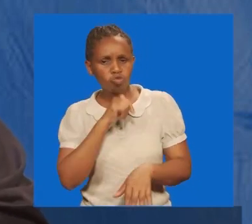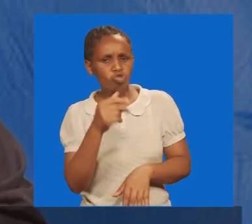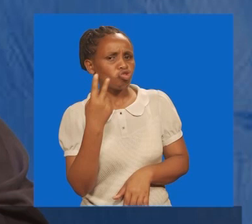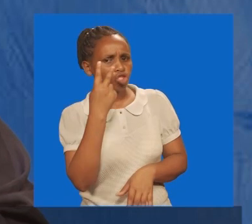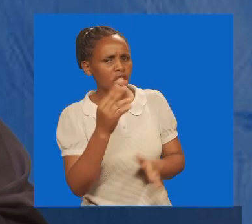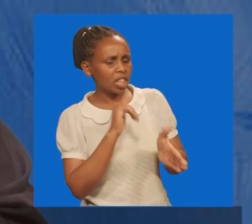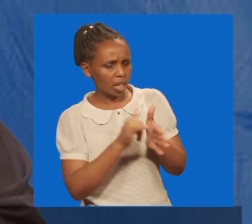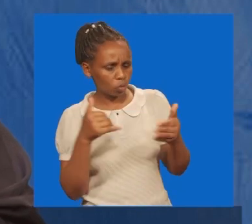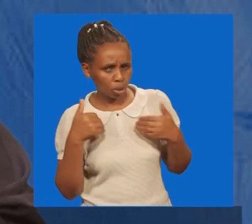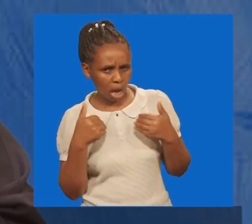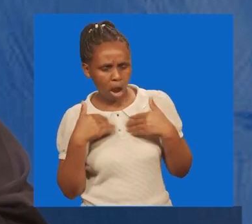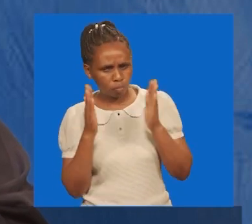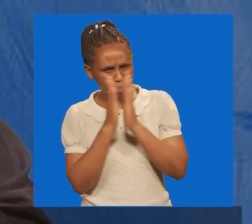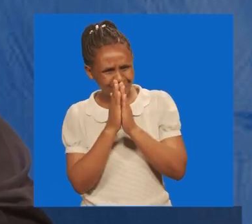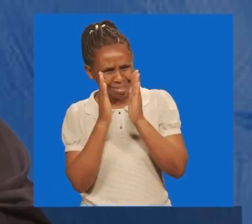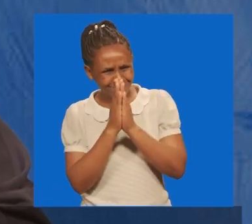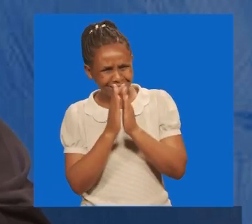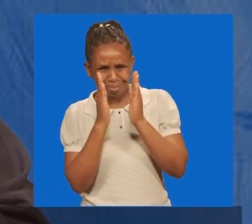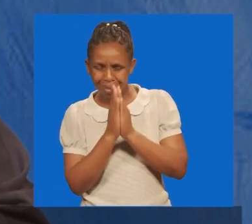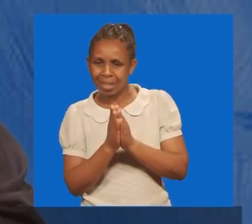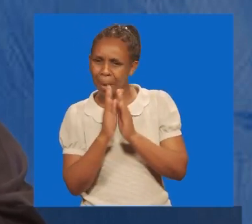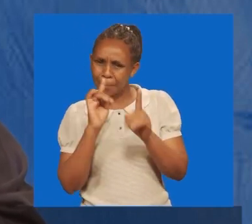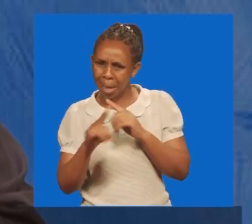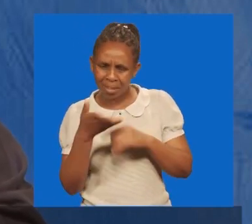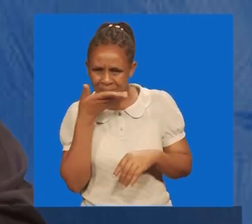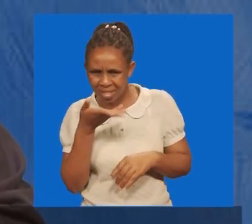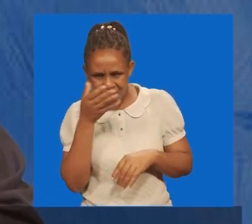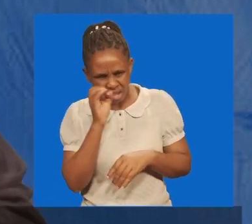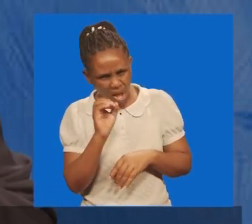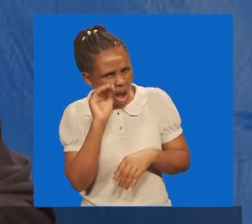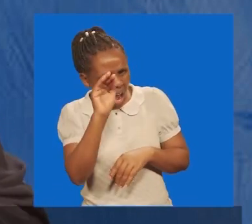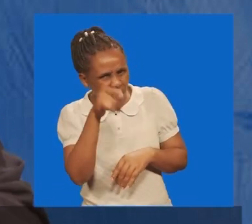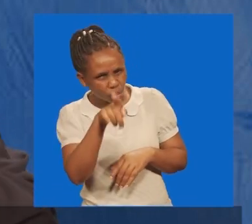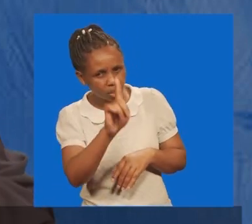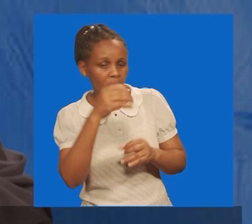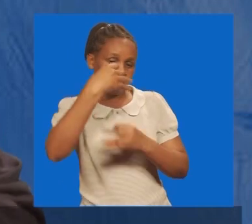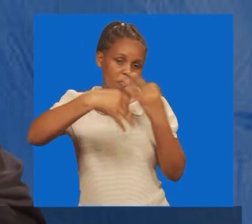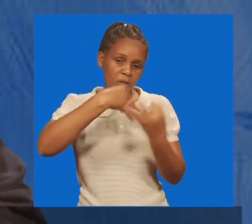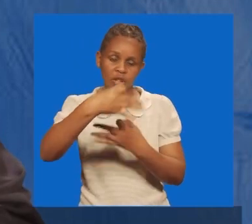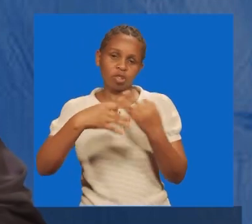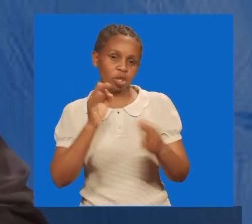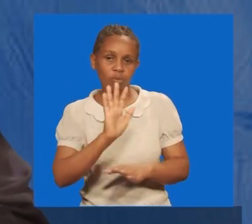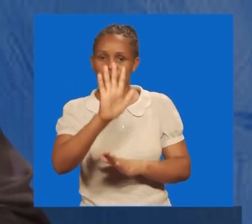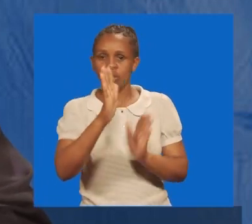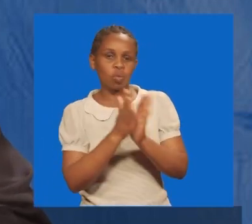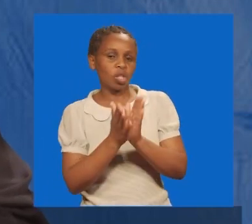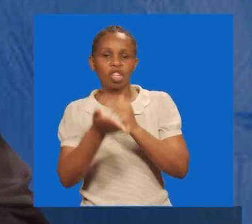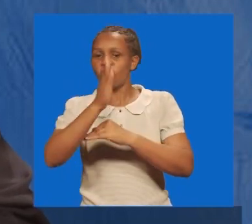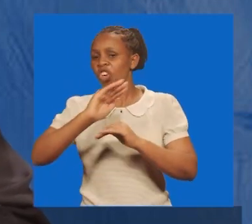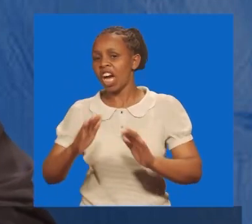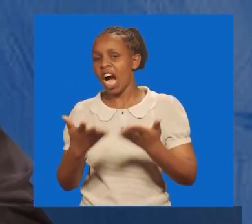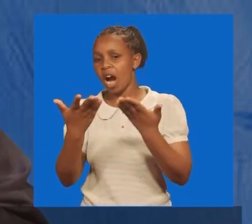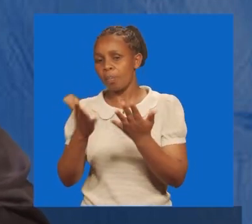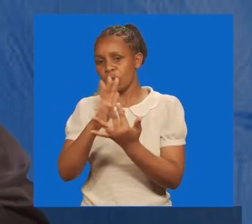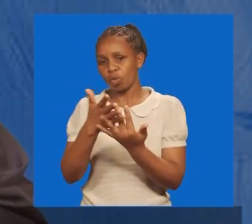ya kwamba, tumeomba sana na maombi yetu, ya njibiunjiulize, ushirika wako, uko na munagiani, katikati